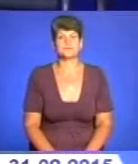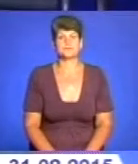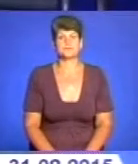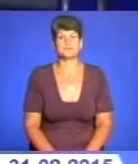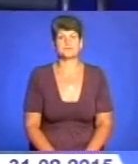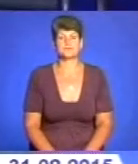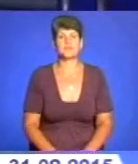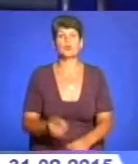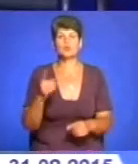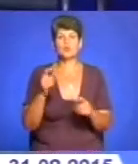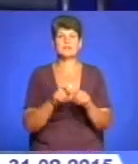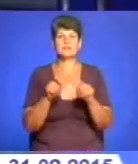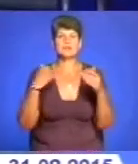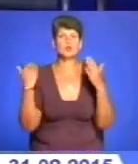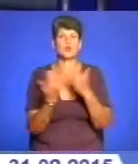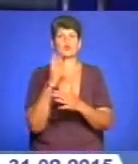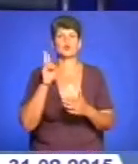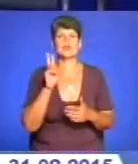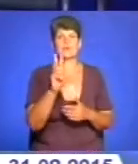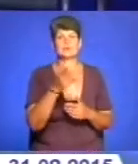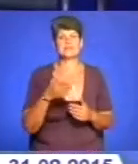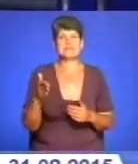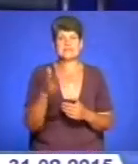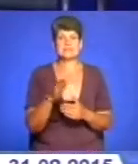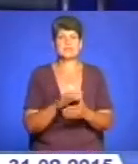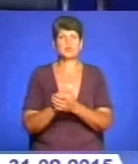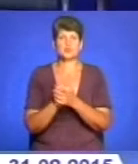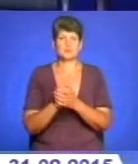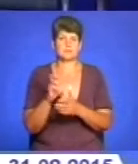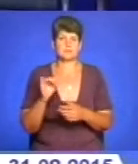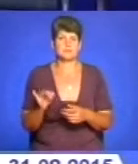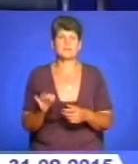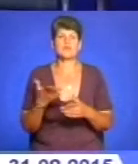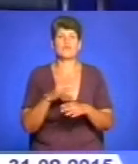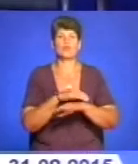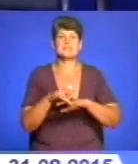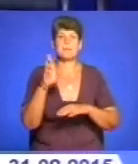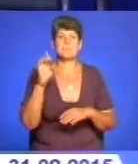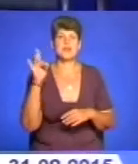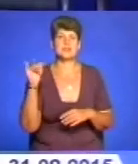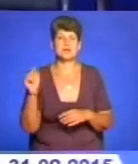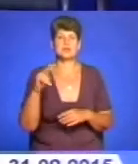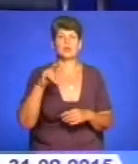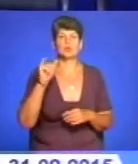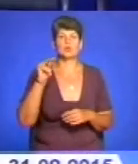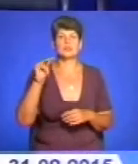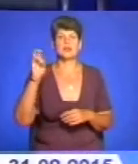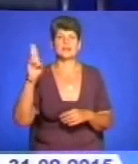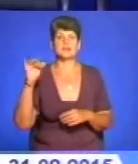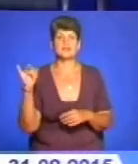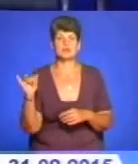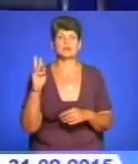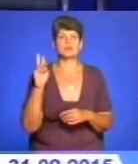У Тернополі відкрили нову тролейбусну лінію на житловому севі «Дружба». Вулицями Бережанська, Лучаківського, Будного тролейбусна